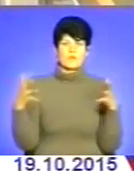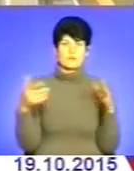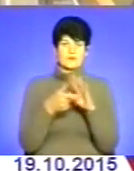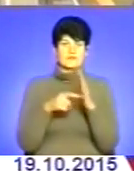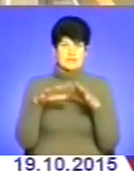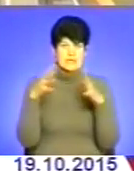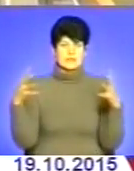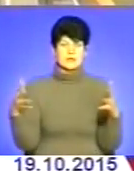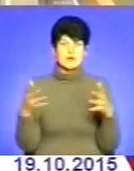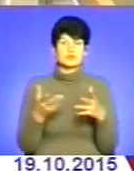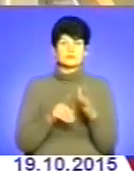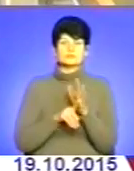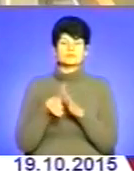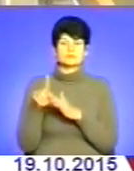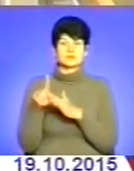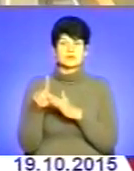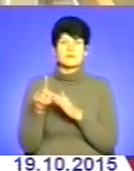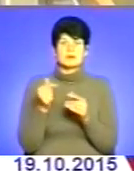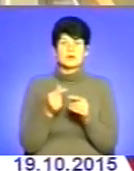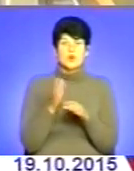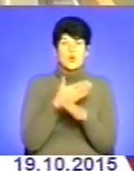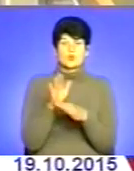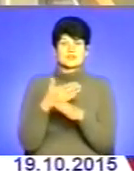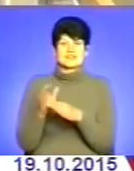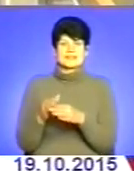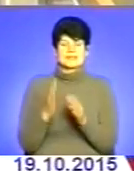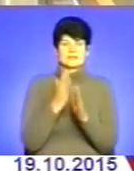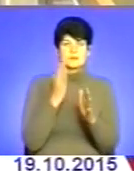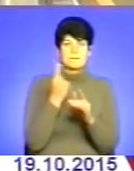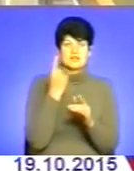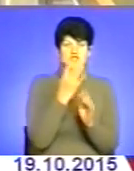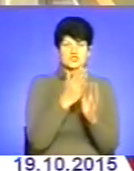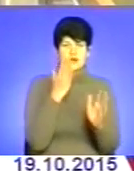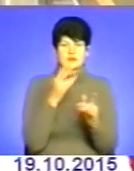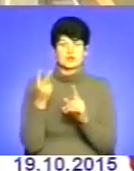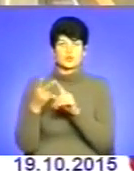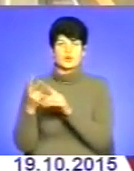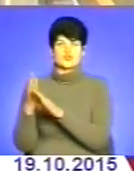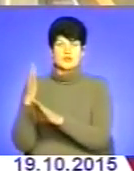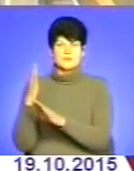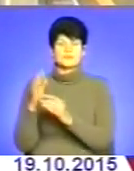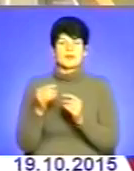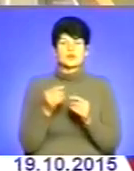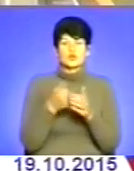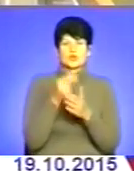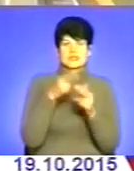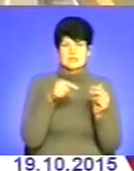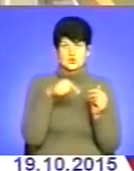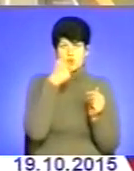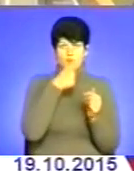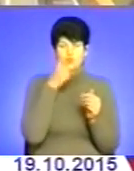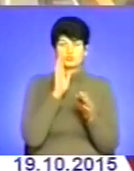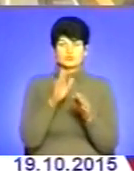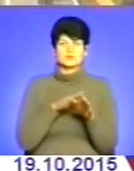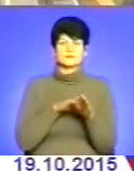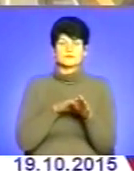для цього, щоб запустити першу чергу, ми розробили цей об'єкт на дві черги, на першу чергу і на другу чергу Тобто до кінця цього року буде запущений